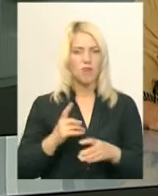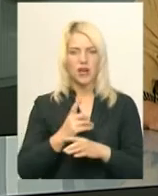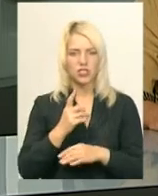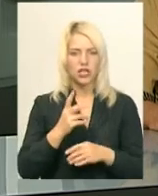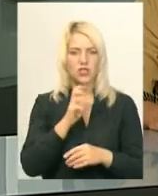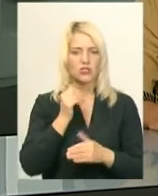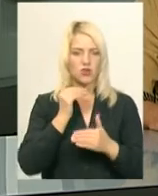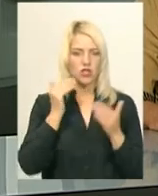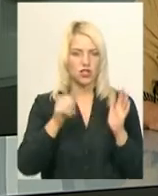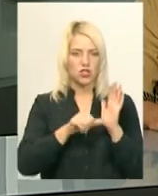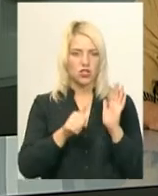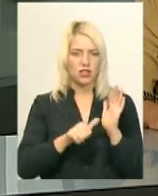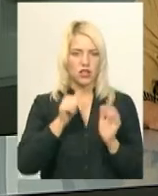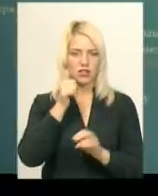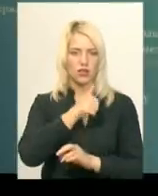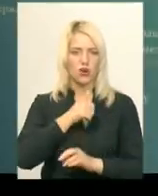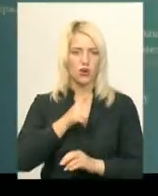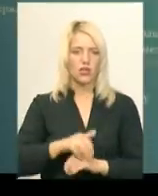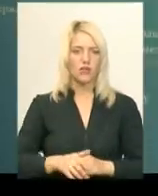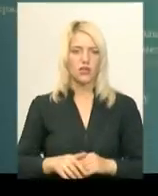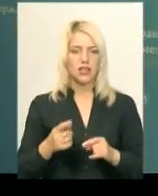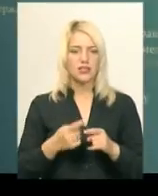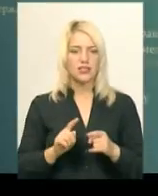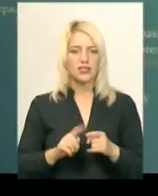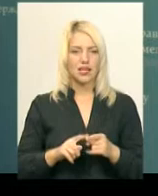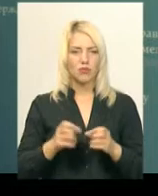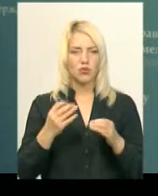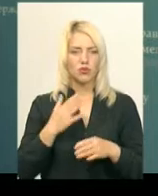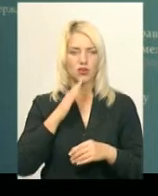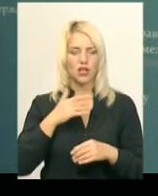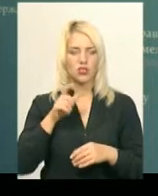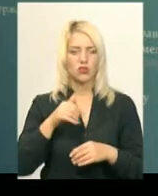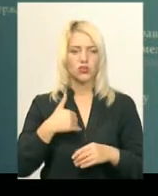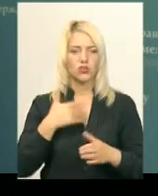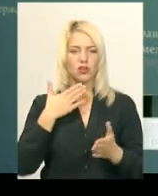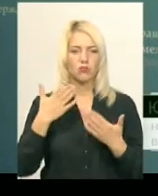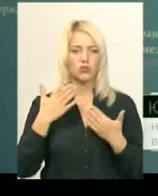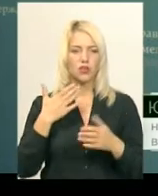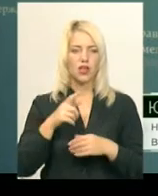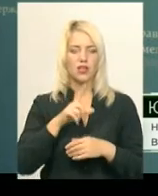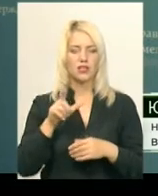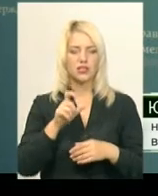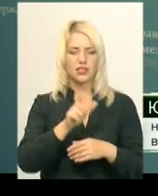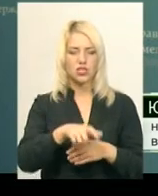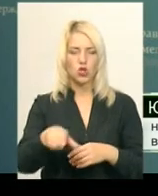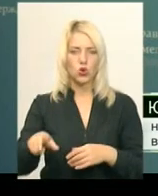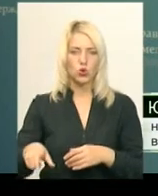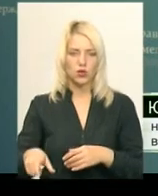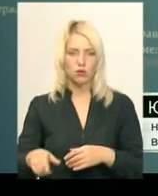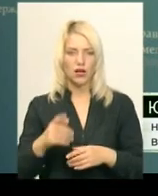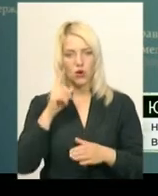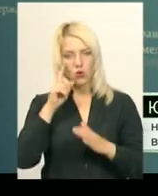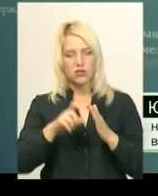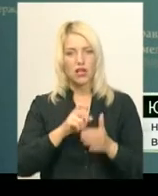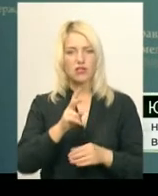останніх 16 років. Це просто наші люди хотіли поспілкуватися з найманими працівниками, знати в